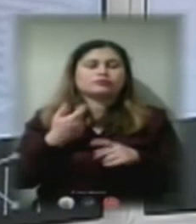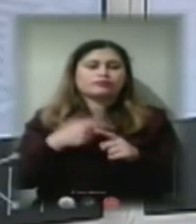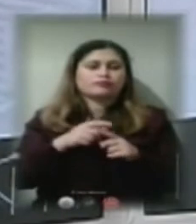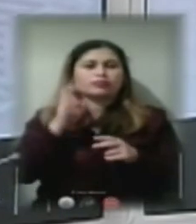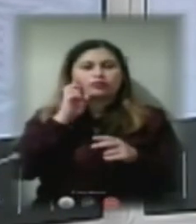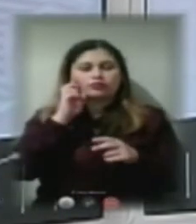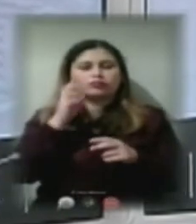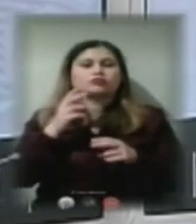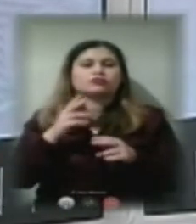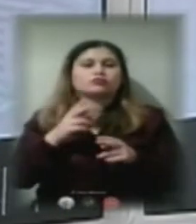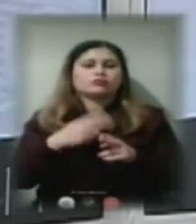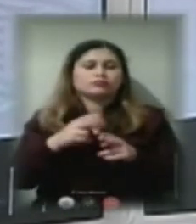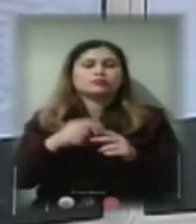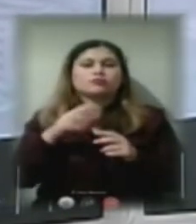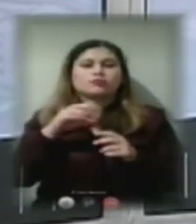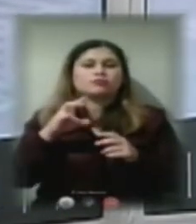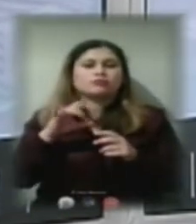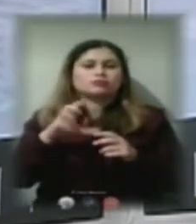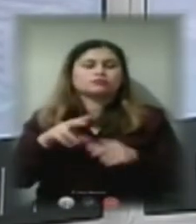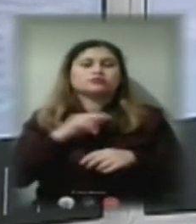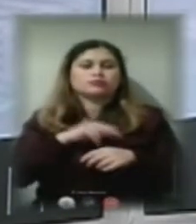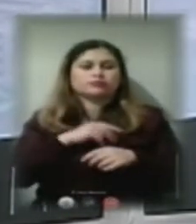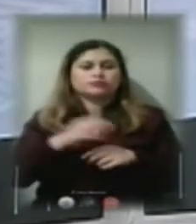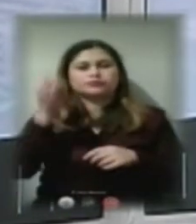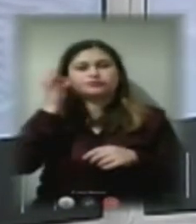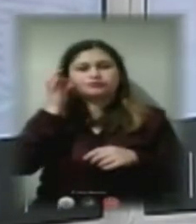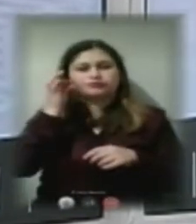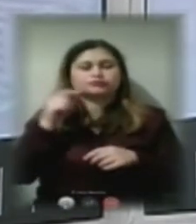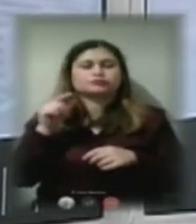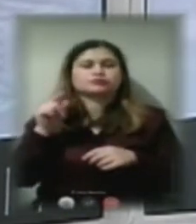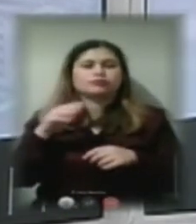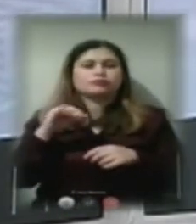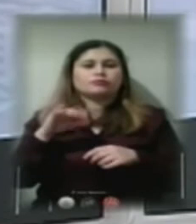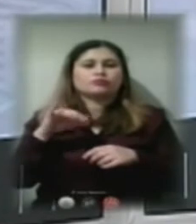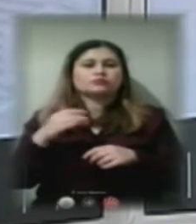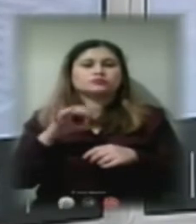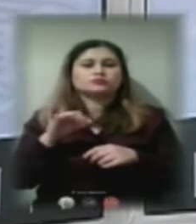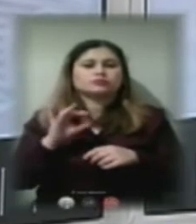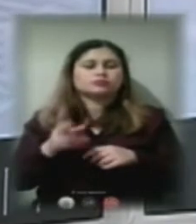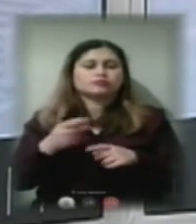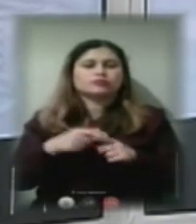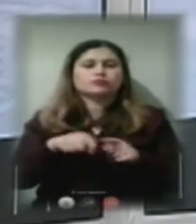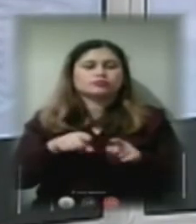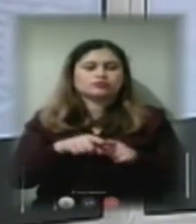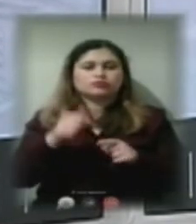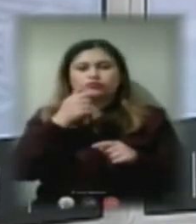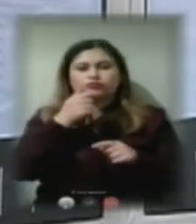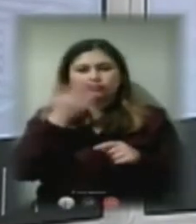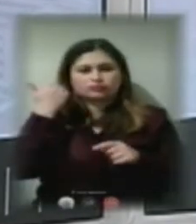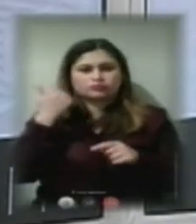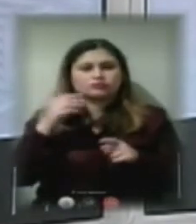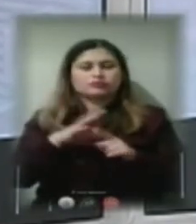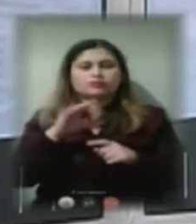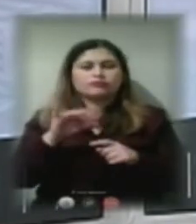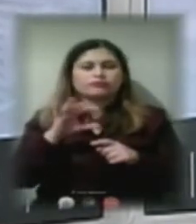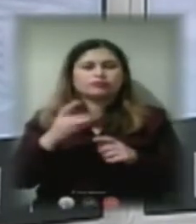механізм, він працює. Згадуючи титульні списки, так само минулого разу під час ефіру, який був